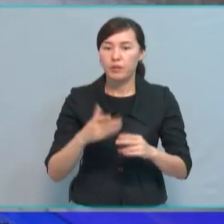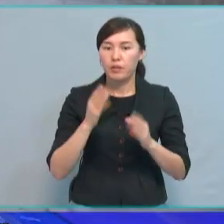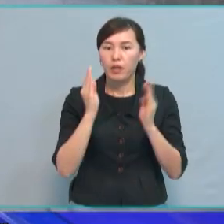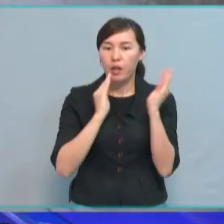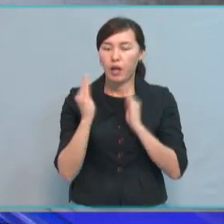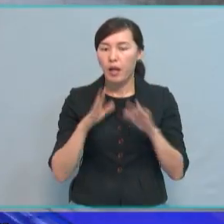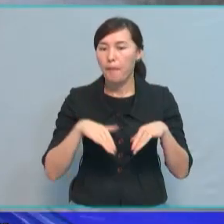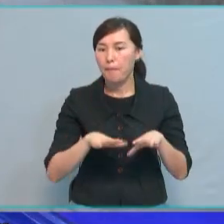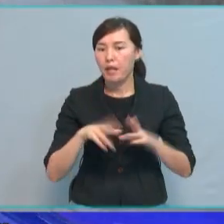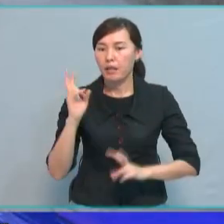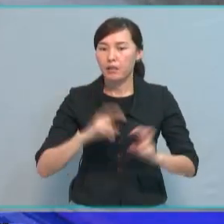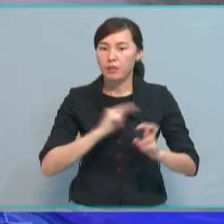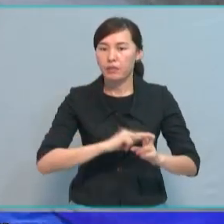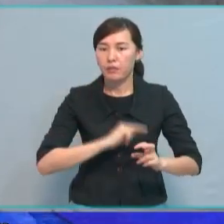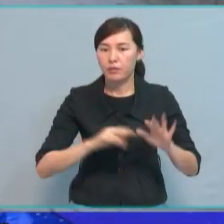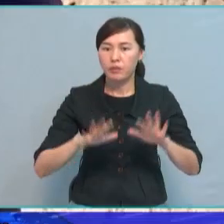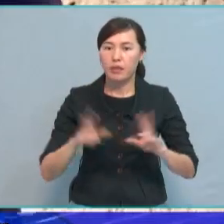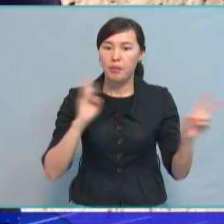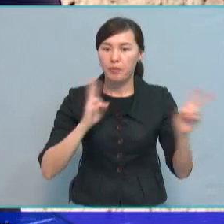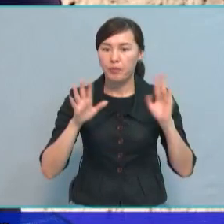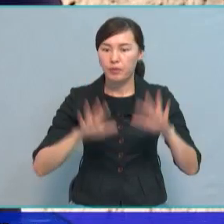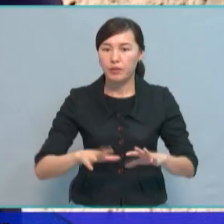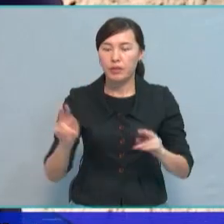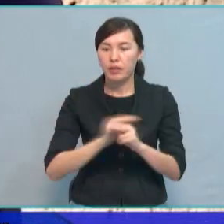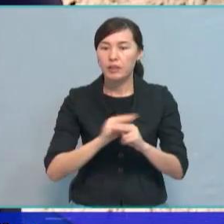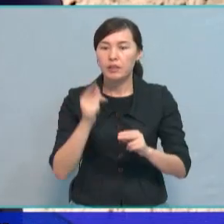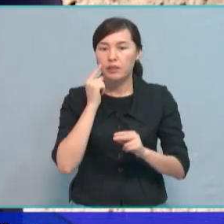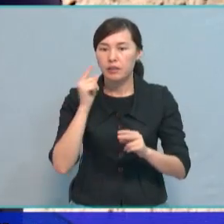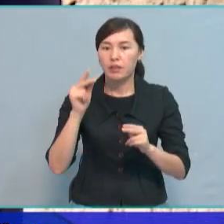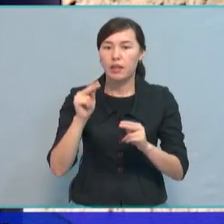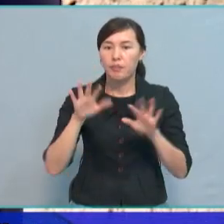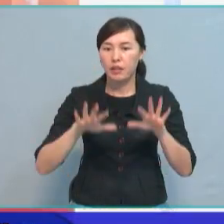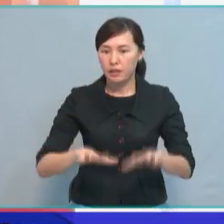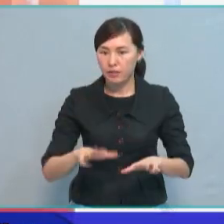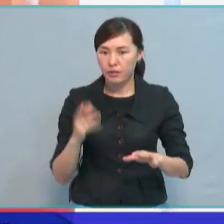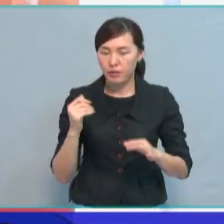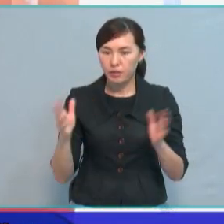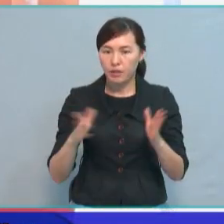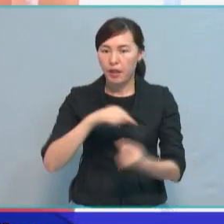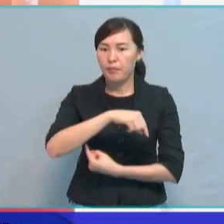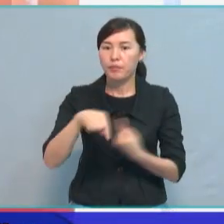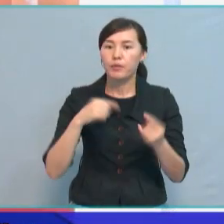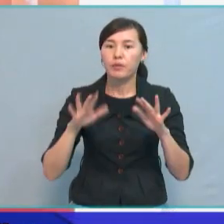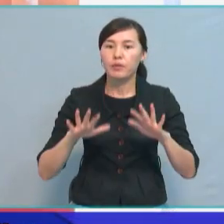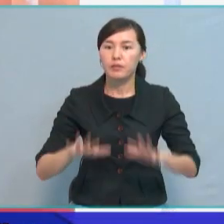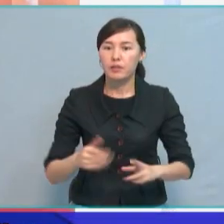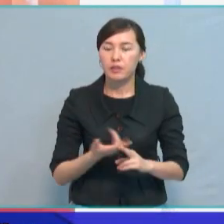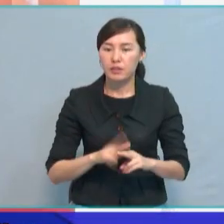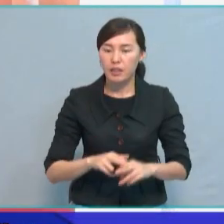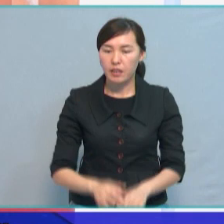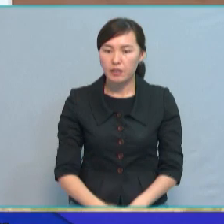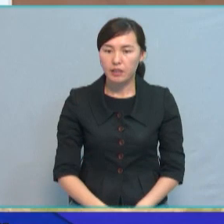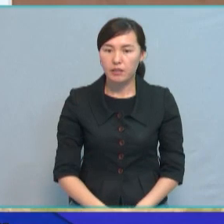салондары түгін цехі аяқ кем жөнде орындары шаштараз, тіс емдеу ем жасау орындар секілді. Шағын кәсікпелік нысандарда алдын алы